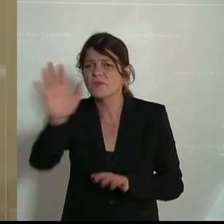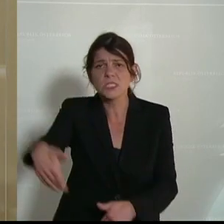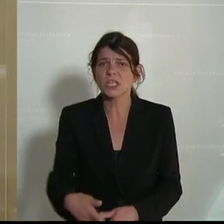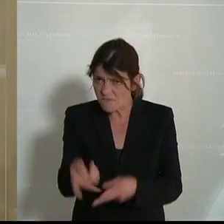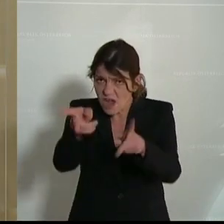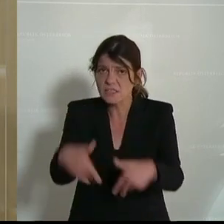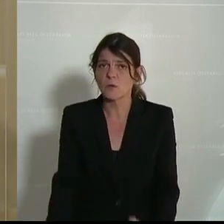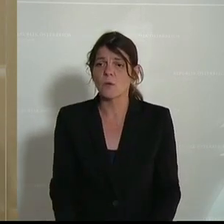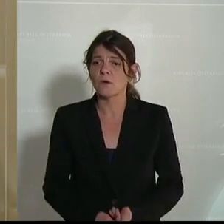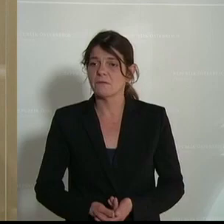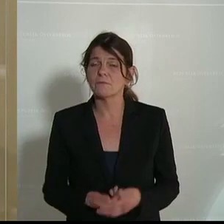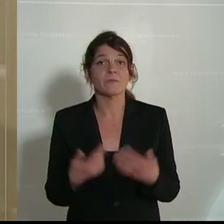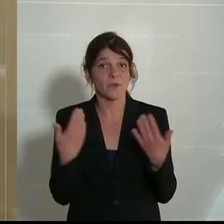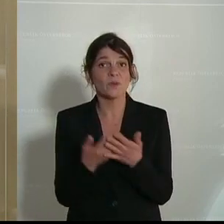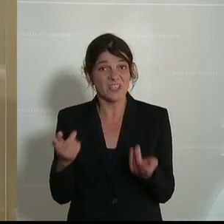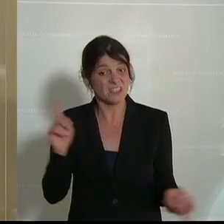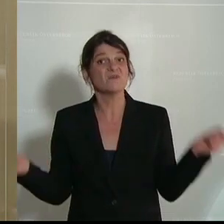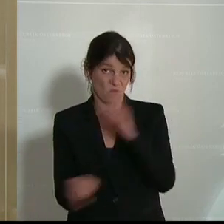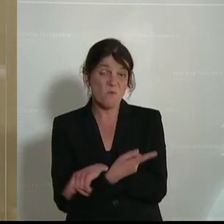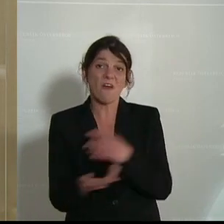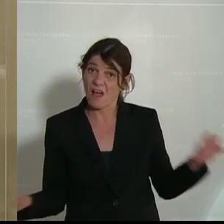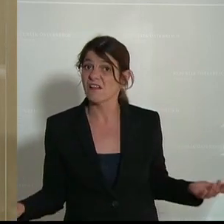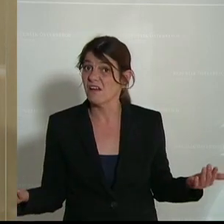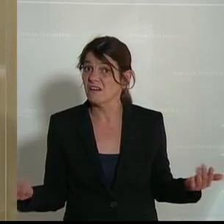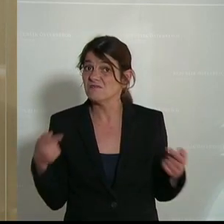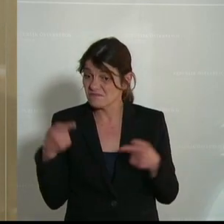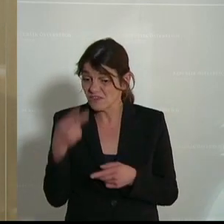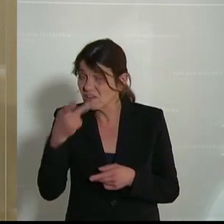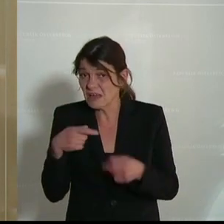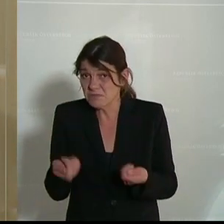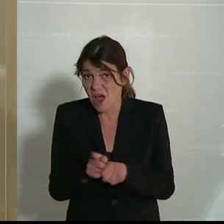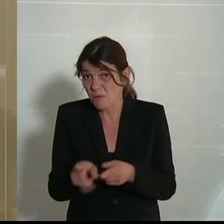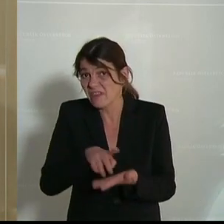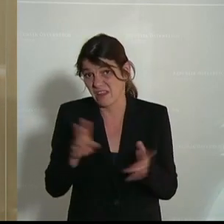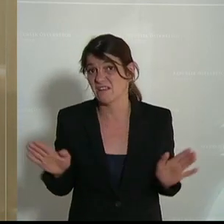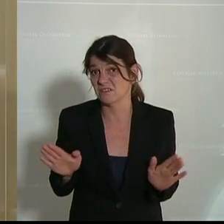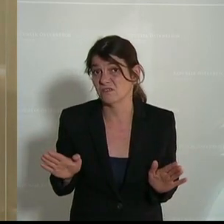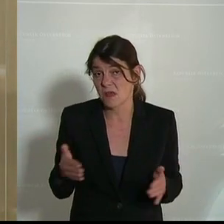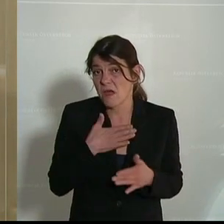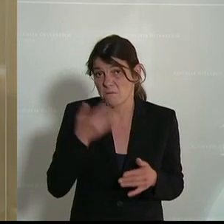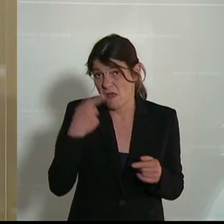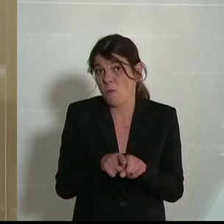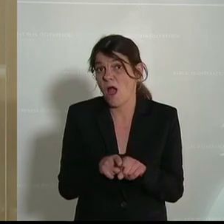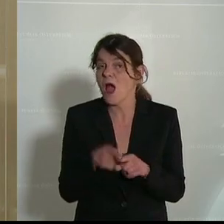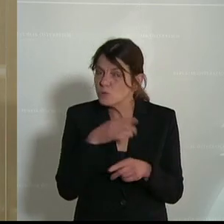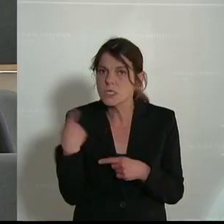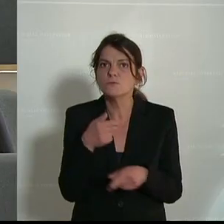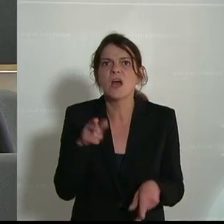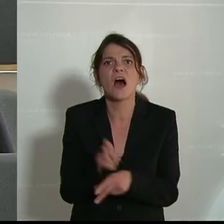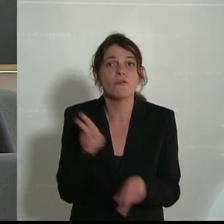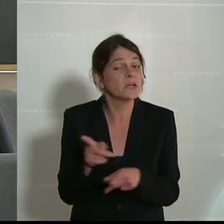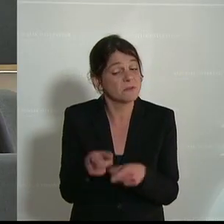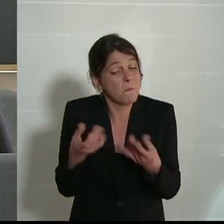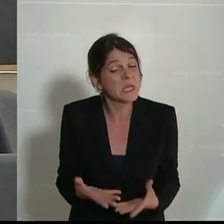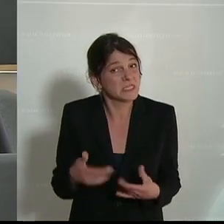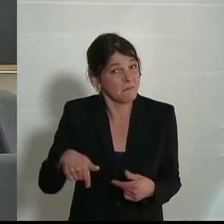Wahrheit. Und das ist die Kehrseite der Medaille bei der Digitalisierung. Und da würde ich schon der Meinung sein, dass wir da alle aufpassen müssen, was